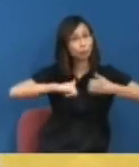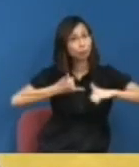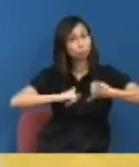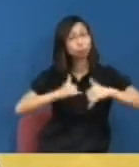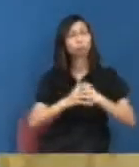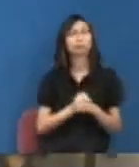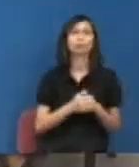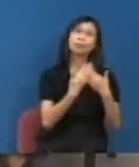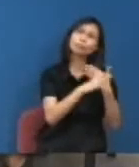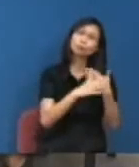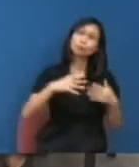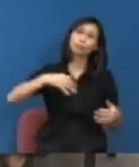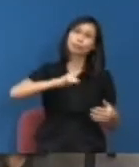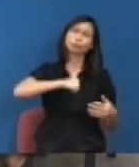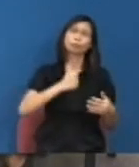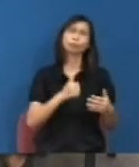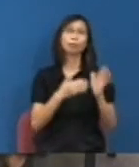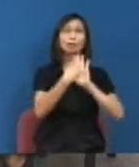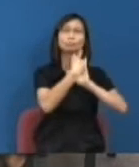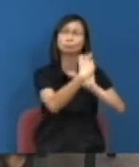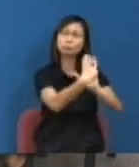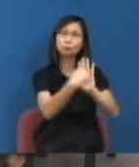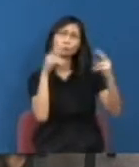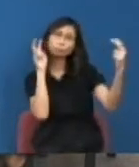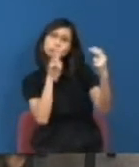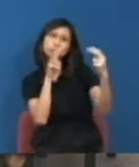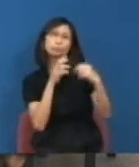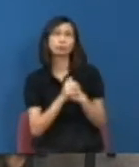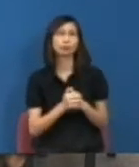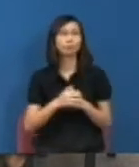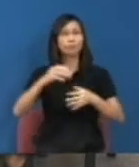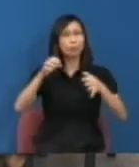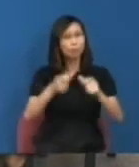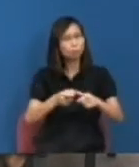坐在那裏他又拒絕召見亦是很差的公關形象